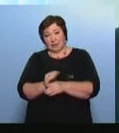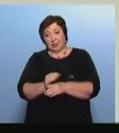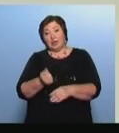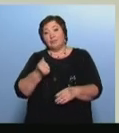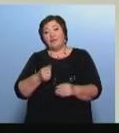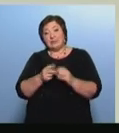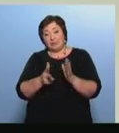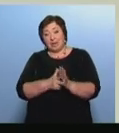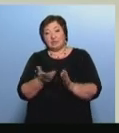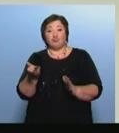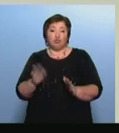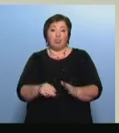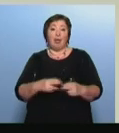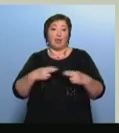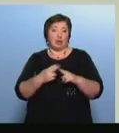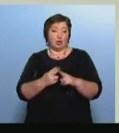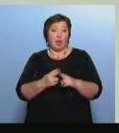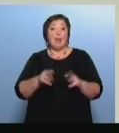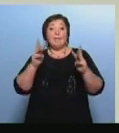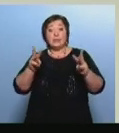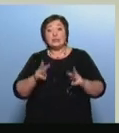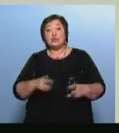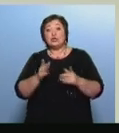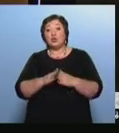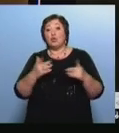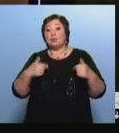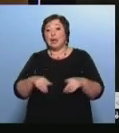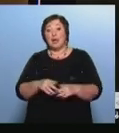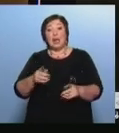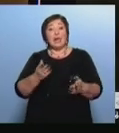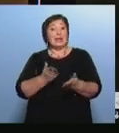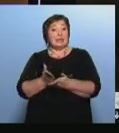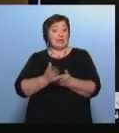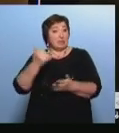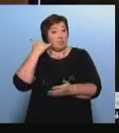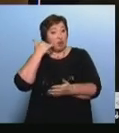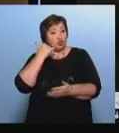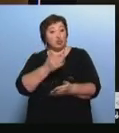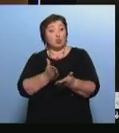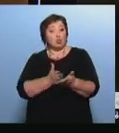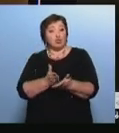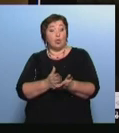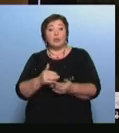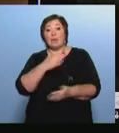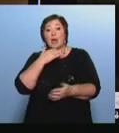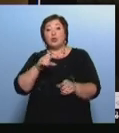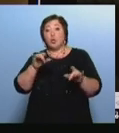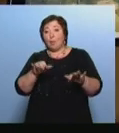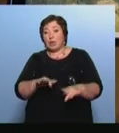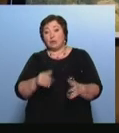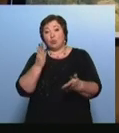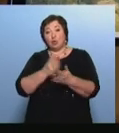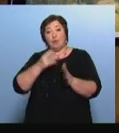техники Кроме того, Министерство создает свою диспетчерскую службу В лесах на вышках сотовых операторов установлены